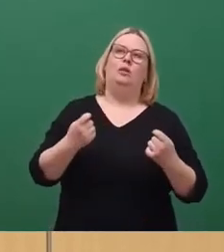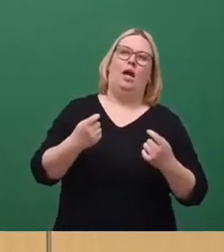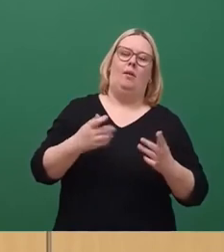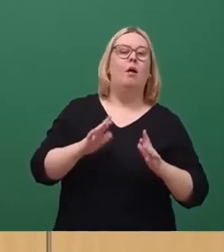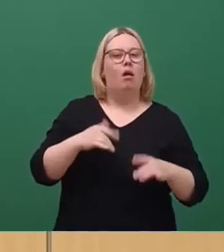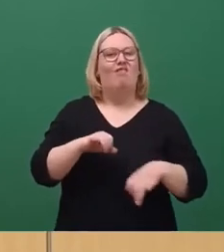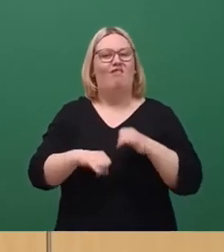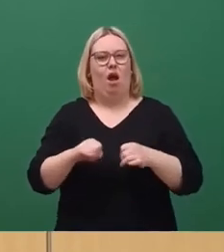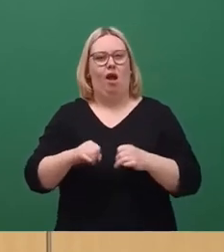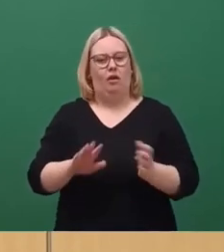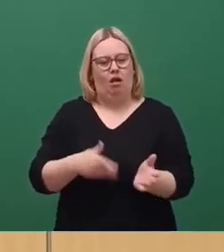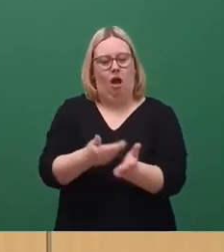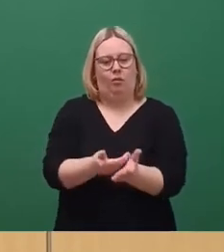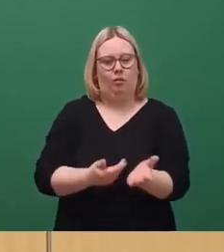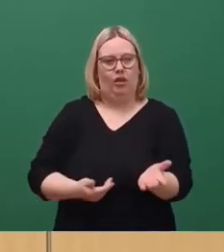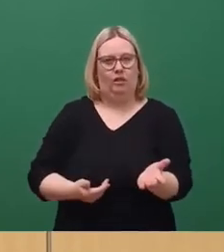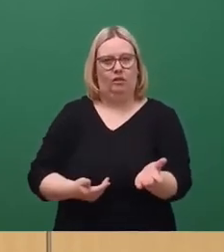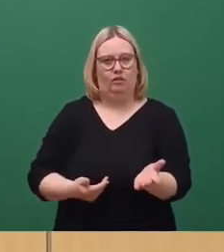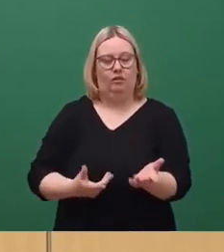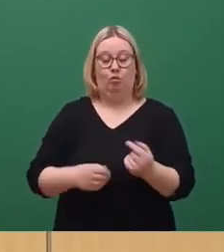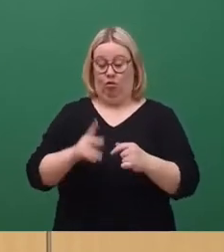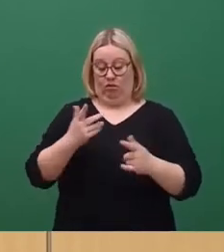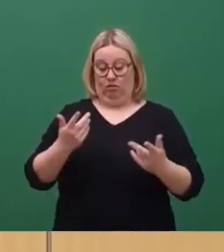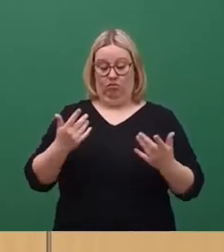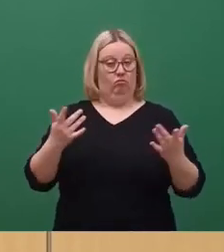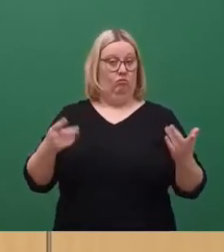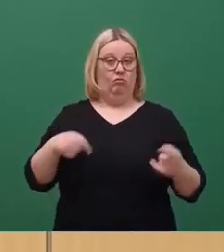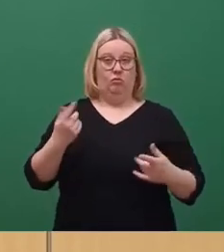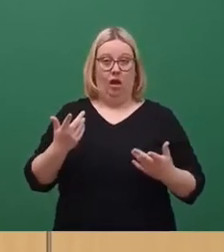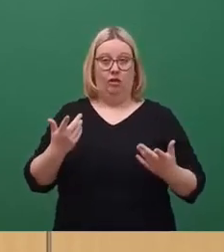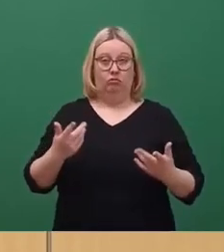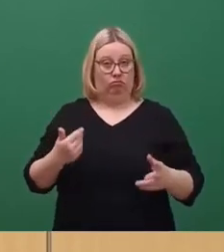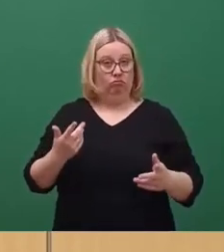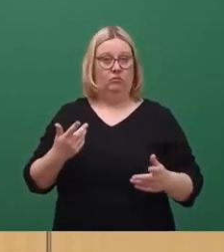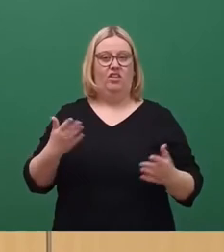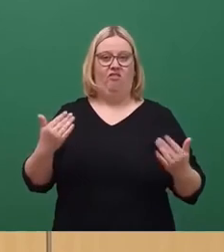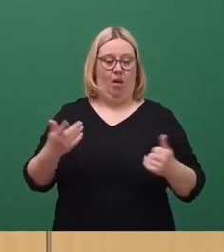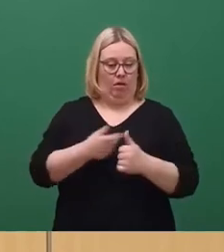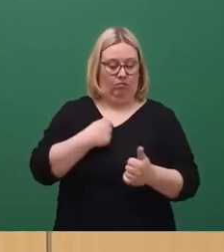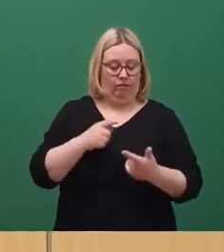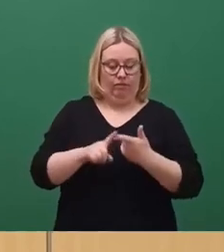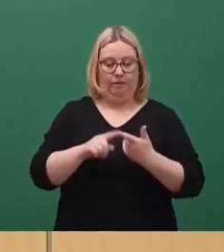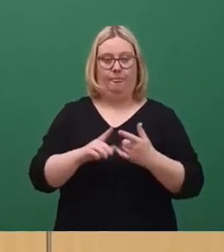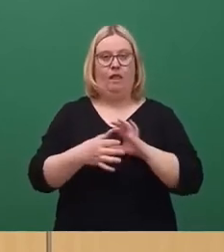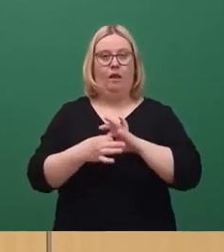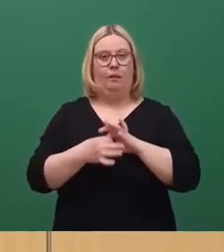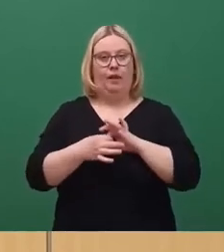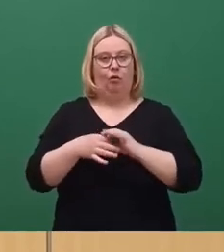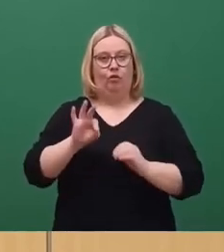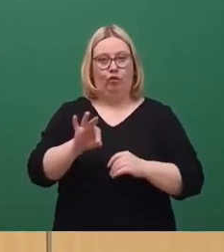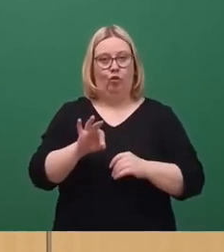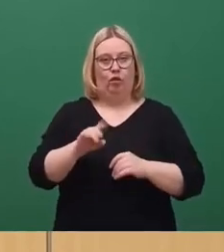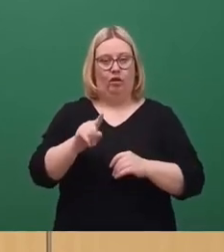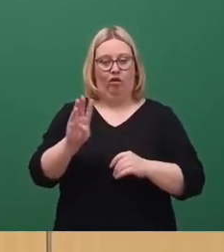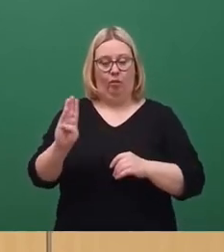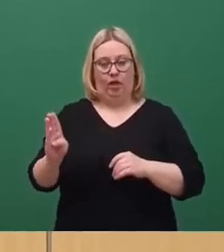aber sozusagen ihren Finger drauf hat. Weil erstens gibt das einen enormen Werbeeffekt. Zweitens gibt es Bindung an die DVB. Ich kenne jemanden,